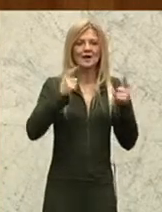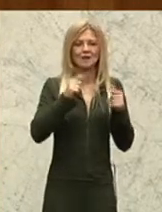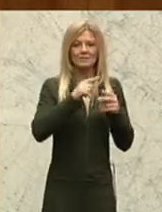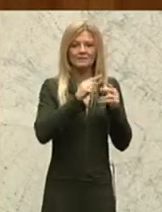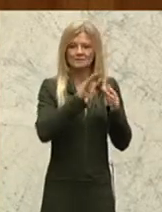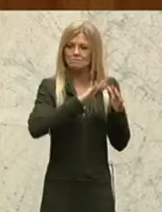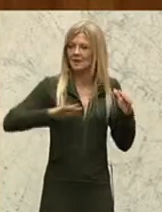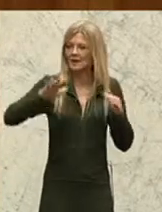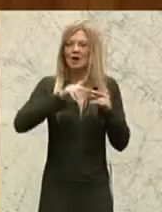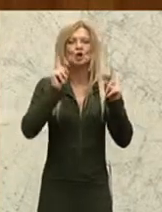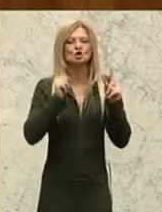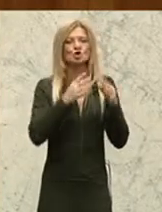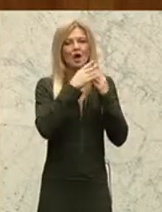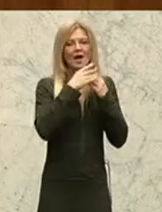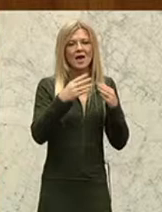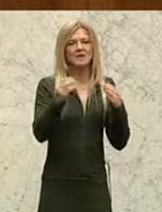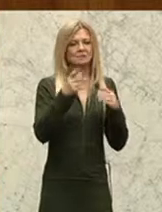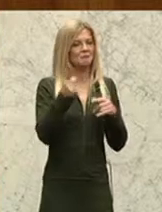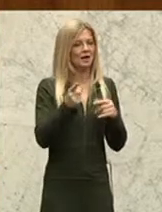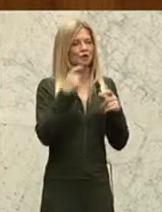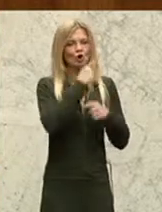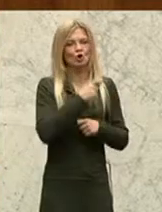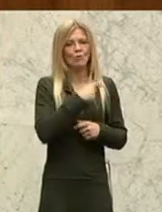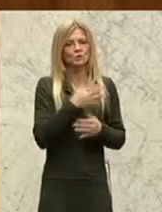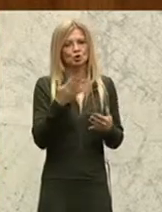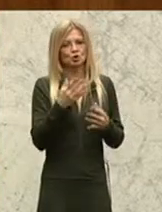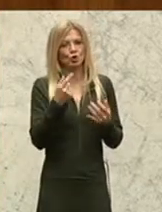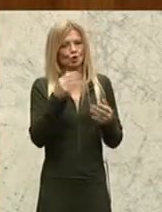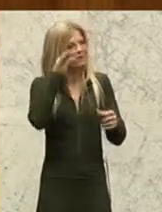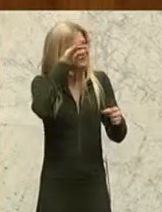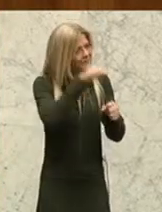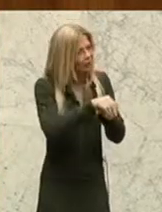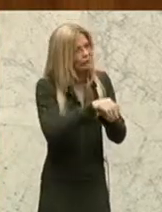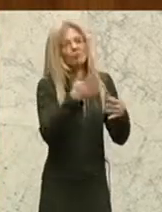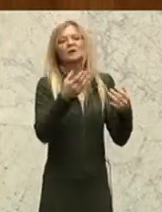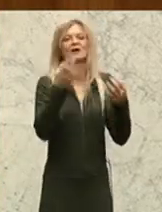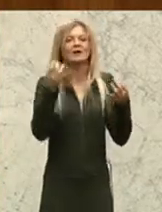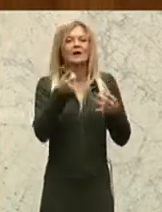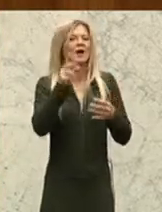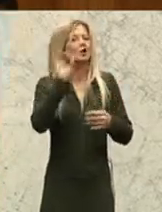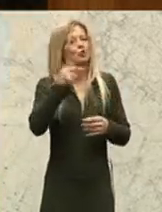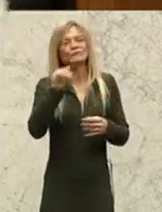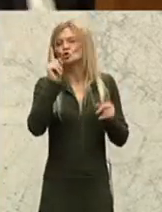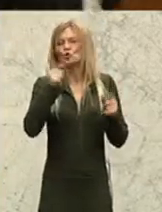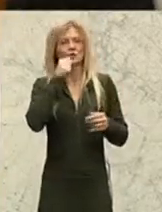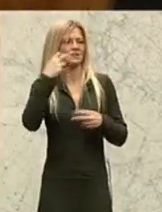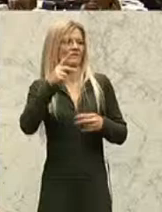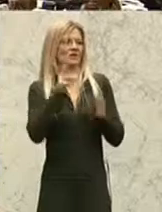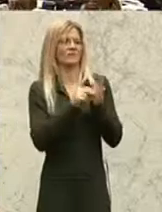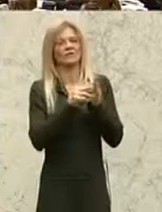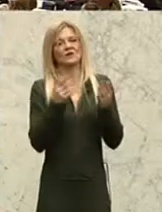Expertenkommission zur Kenntnis kommt, dass Glyphosat nicht weiterverwendet werden soll. Ich danke für Ihre Aufmerksamkeit.